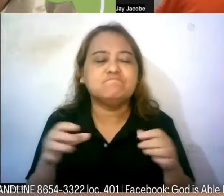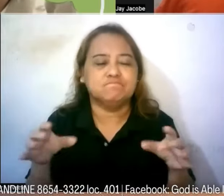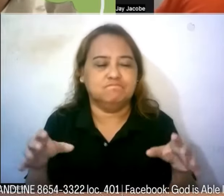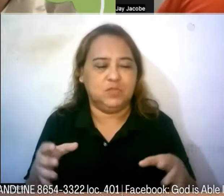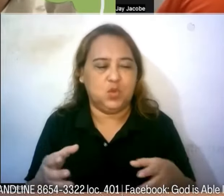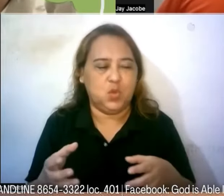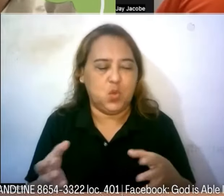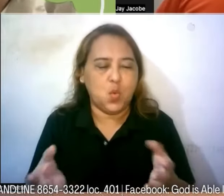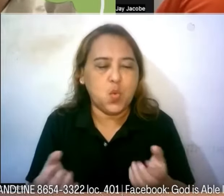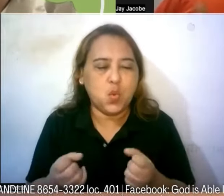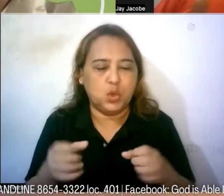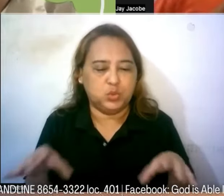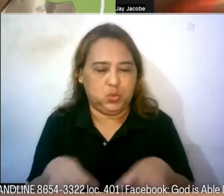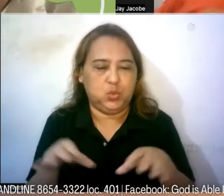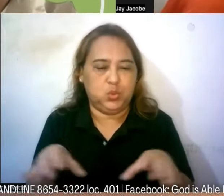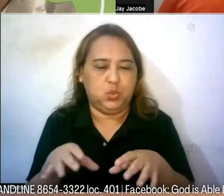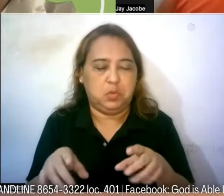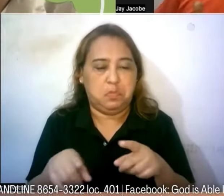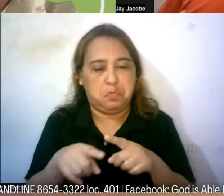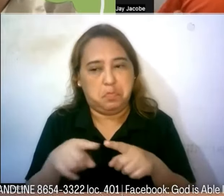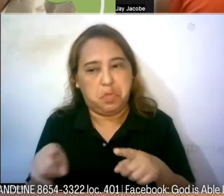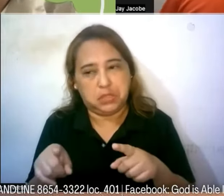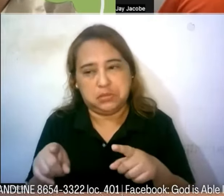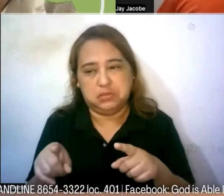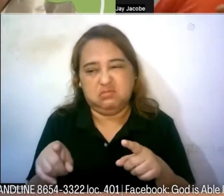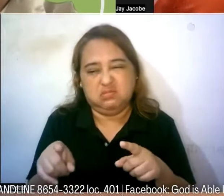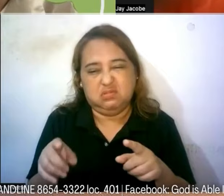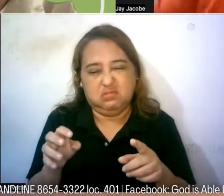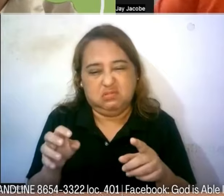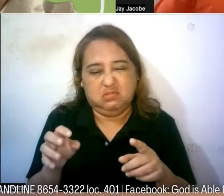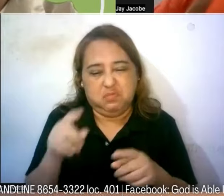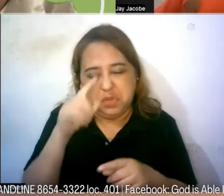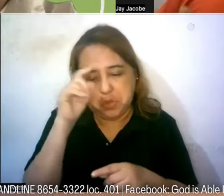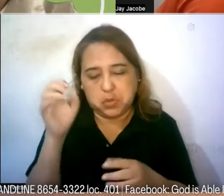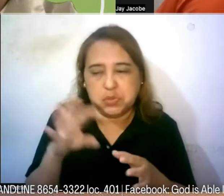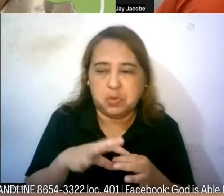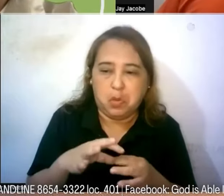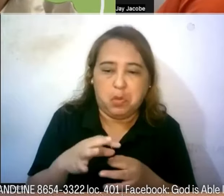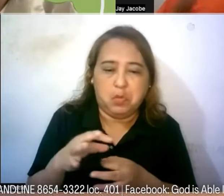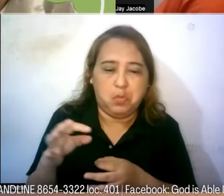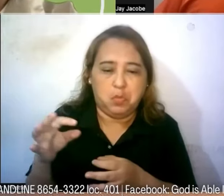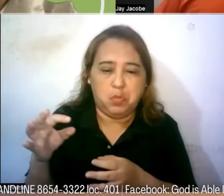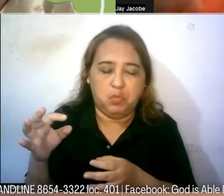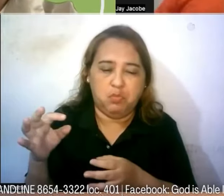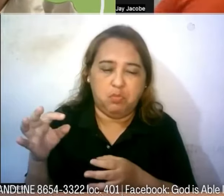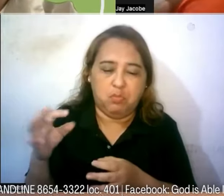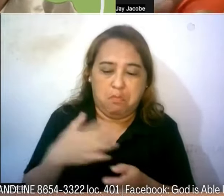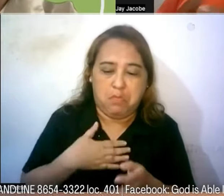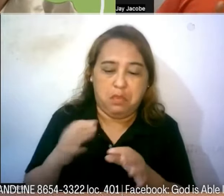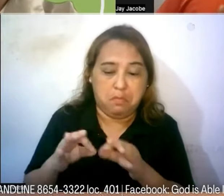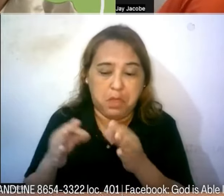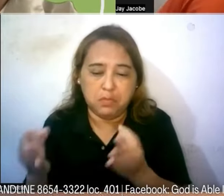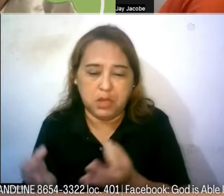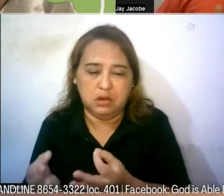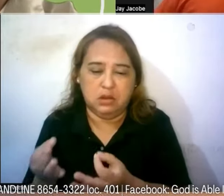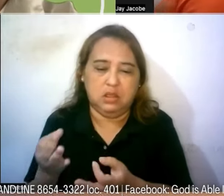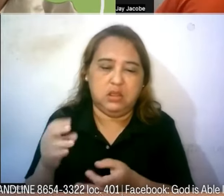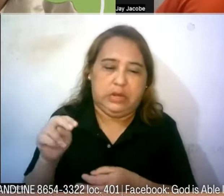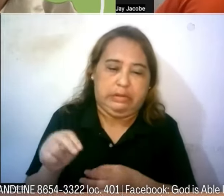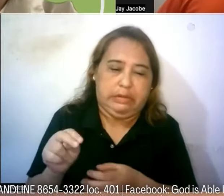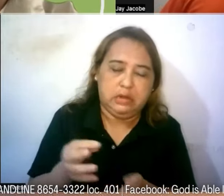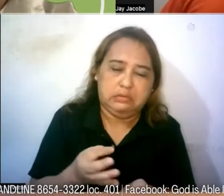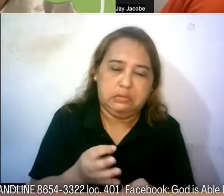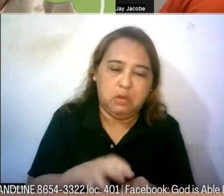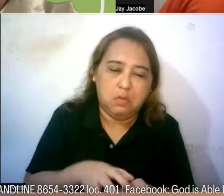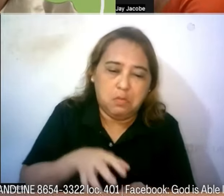gusto ko pero dahil nga po sa pangangailangan nag-iisip po ako ng trabaho ng talagang mas